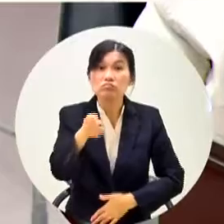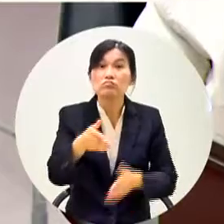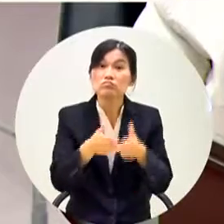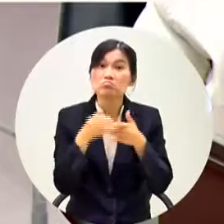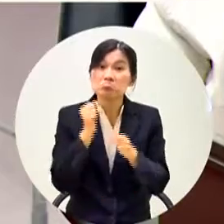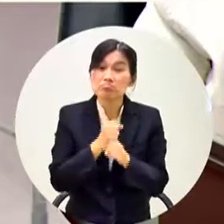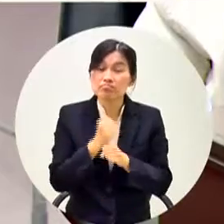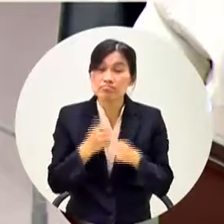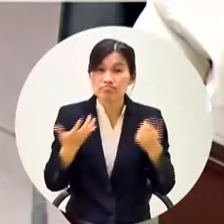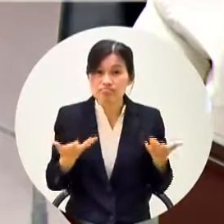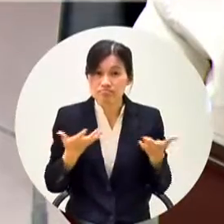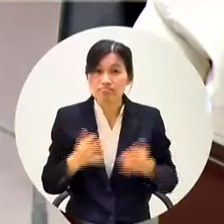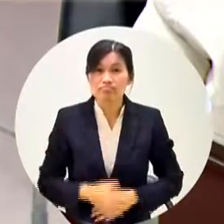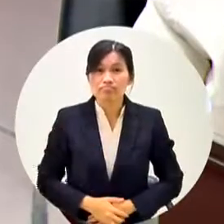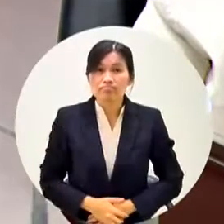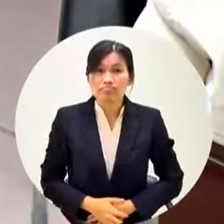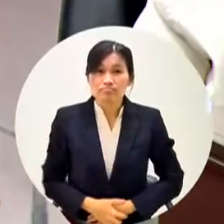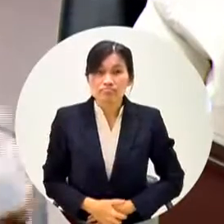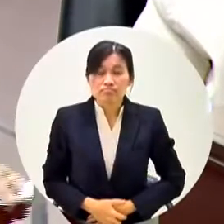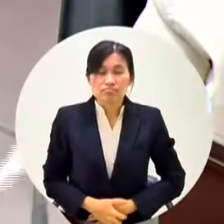請葉副市長答覆